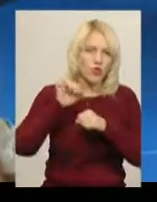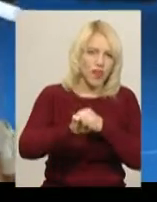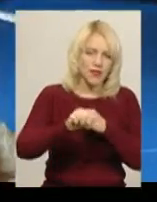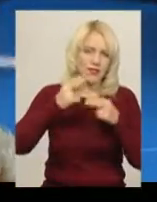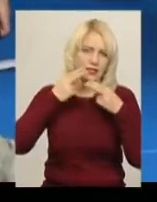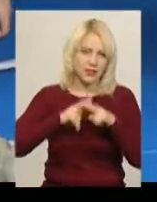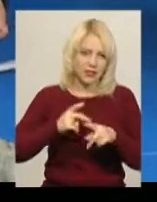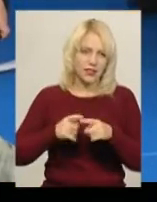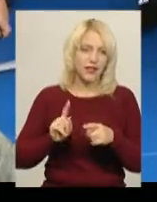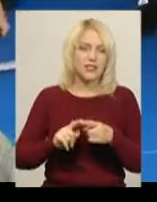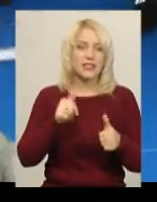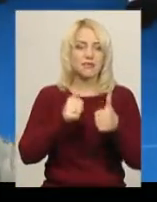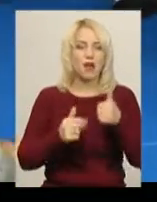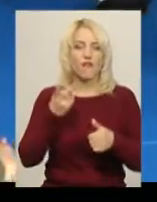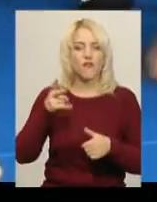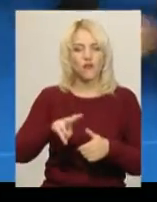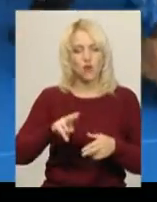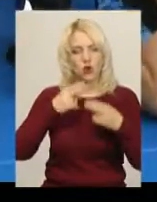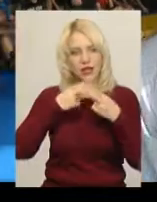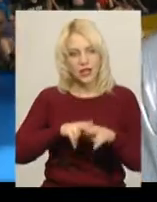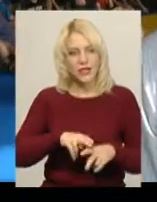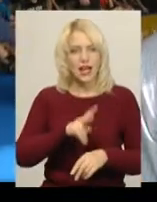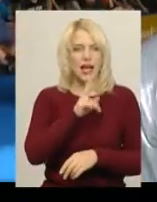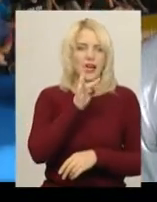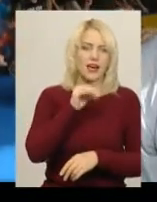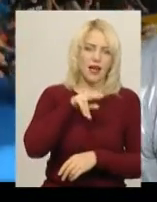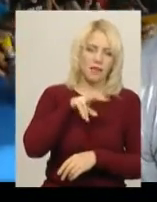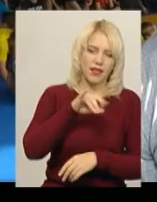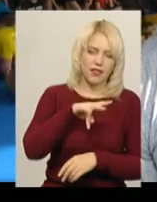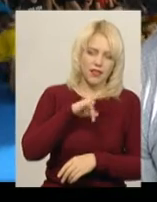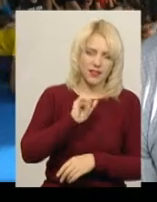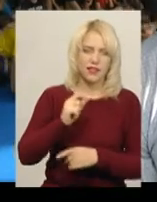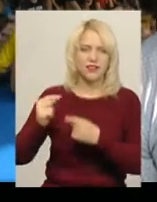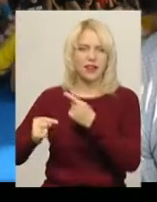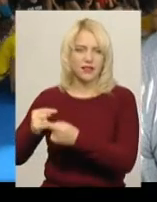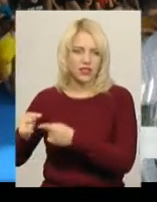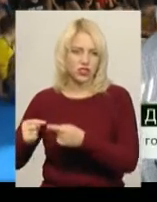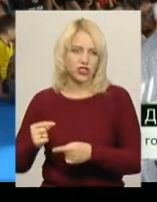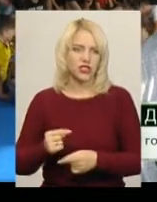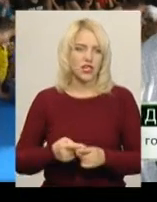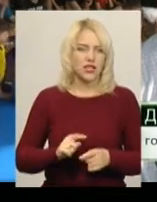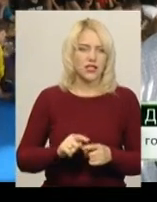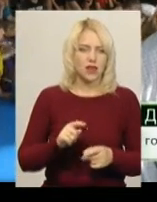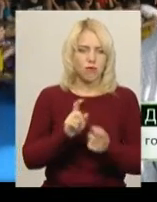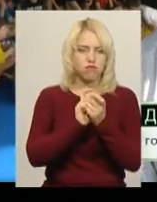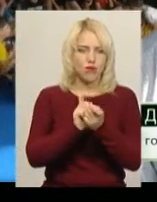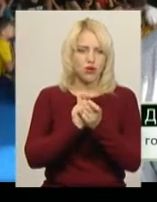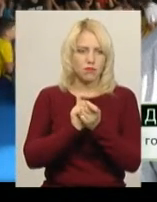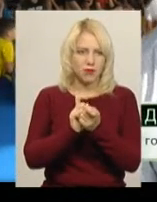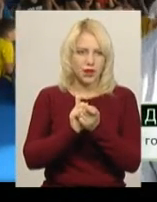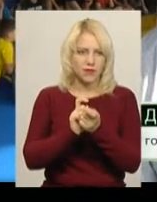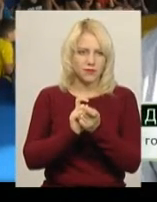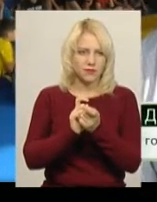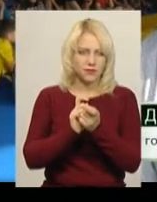чемпіонату міста змагалися в двох розділах – греплінг та традиційний Розділ греплінг – це йдяна боротьба у шордах, у боках, у